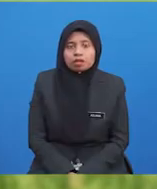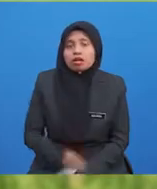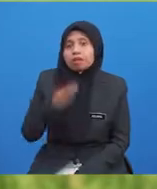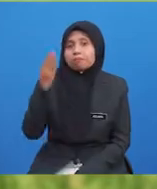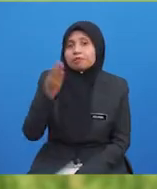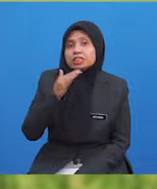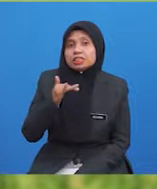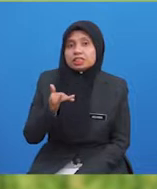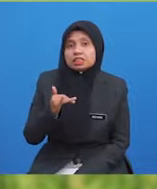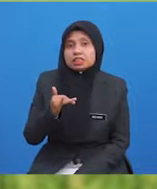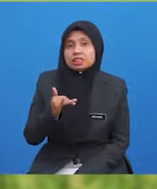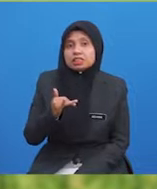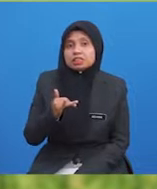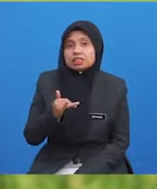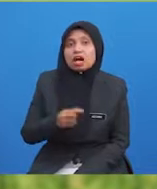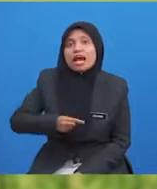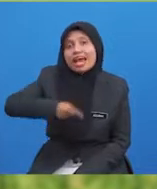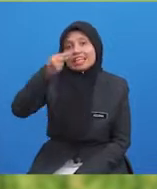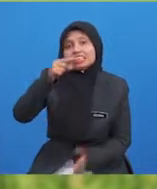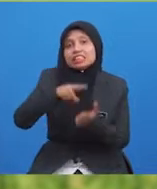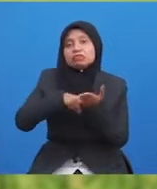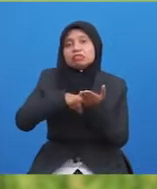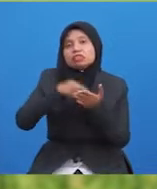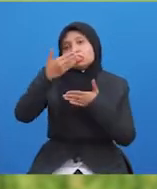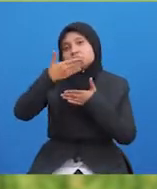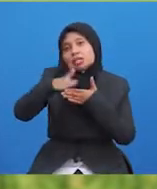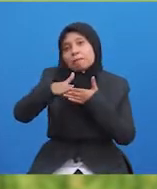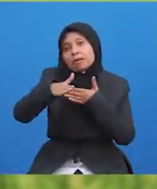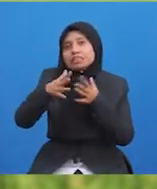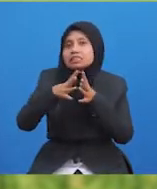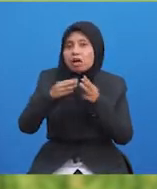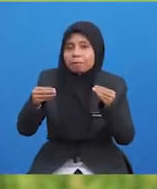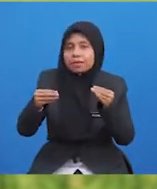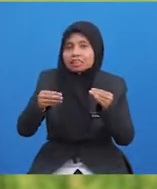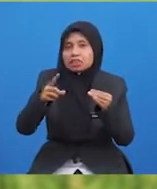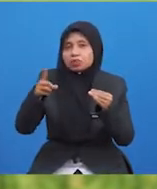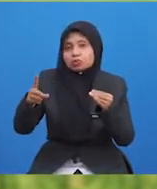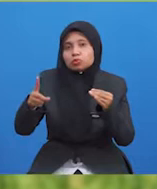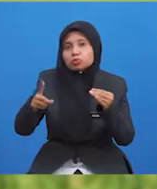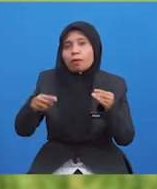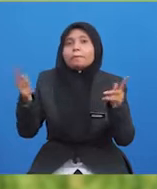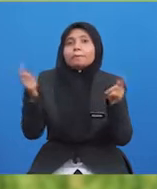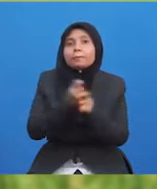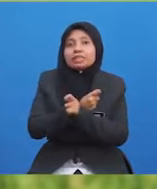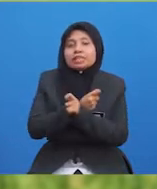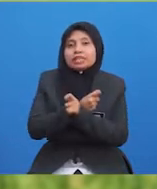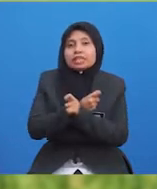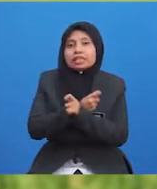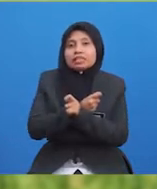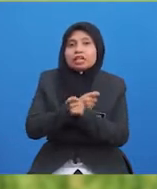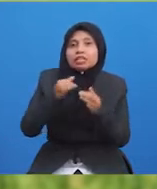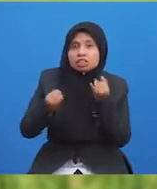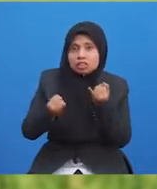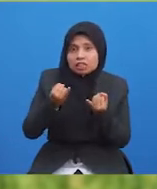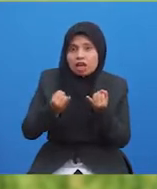Kebiasaannya, keagresifan ini berlaku selepas tamatnya sesebuah pertandingan terutama sekali